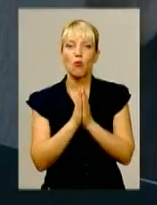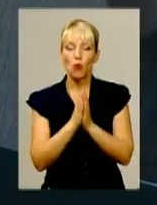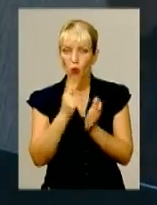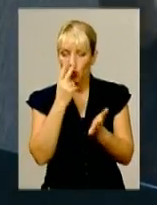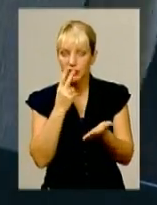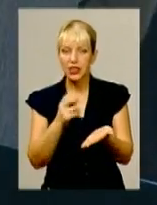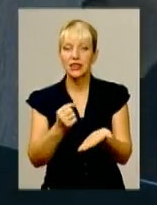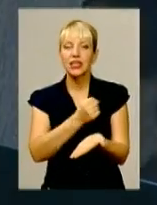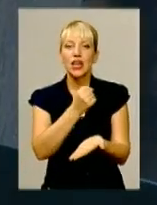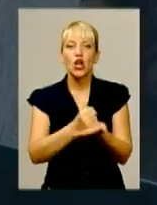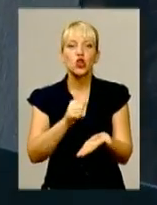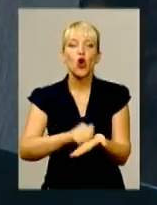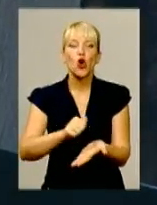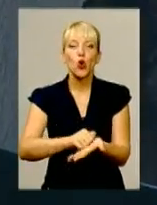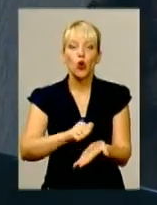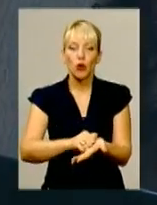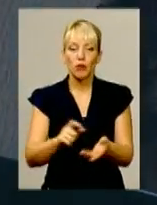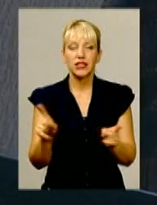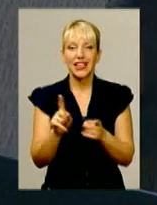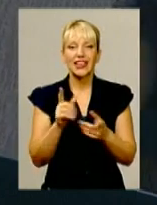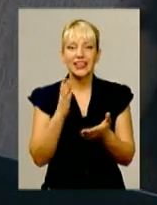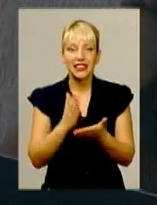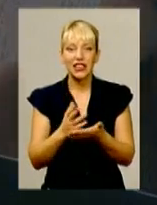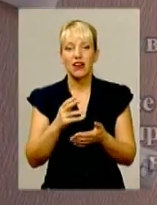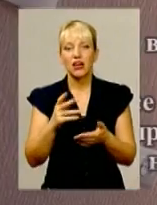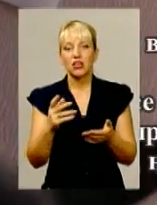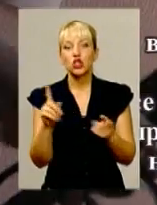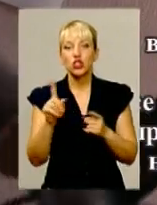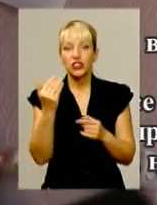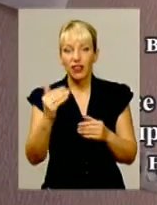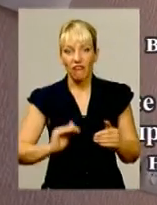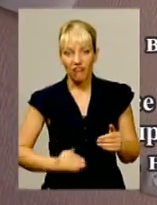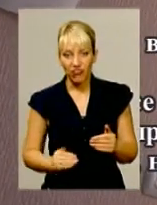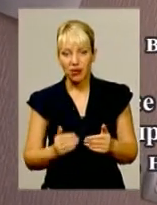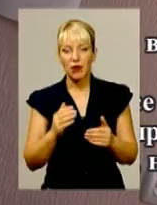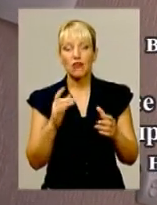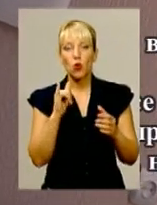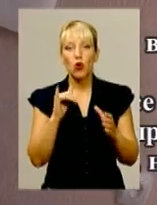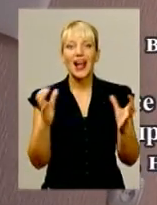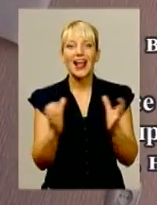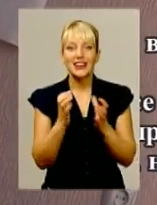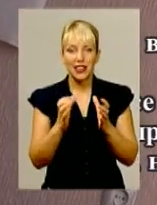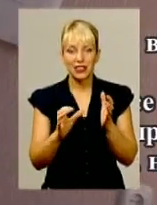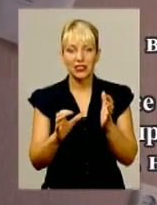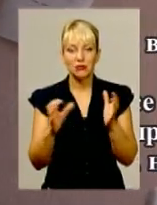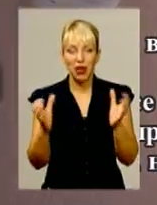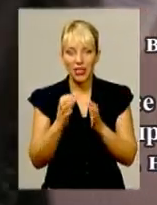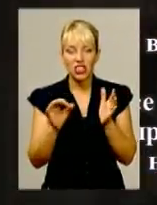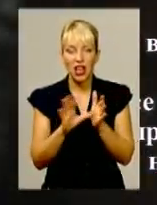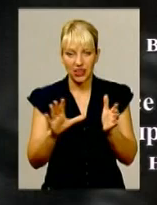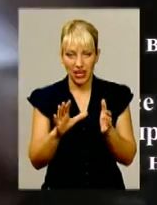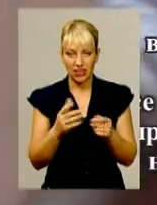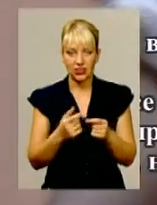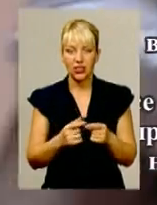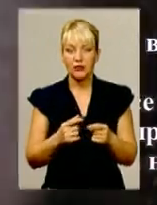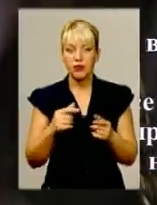підтверджують участь фірми у державній програмі з енергозбереженням. А є вас якась угода? Ну, це все в нашу управліючі.